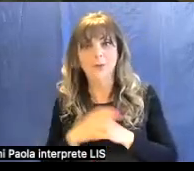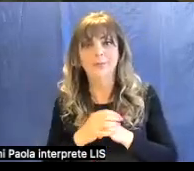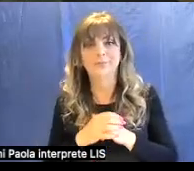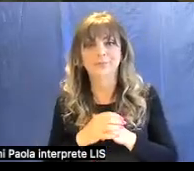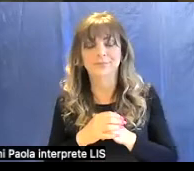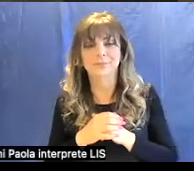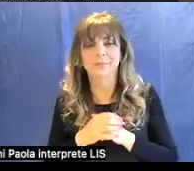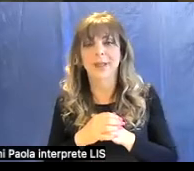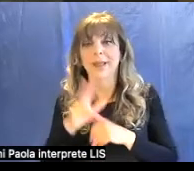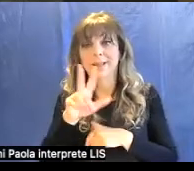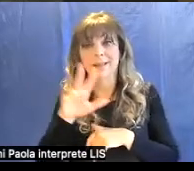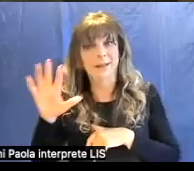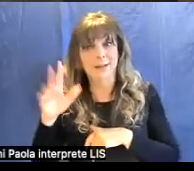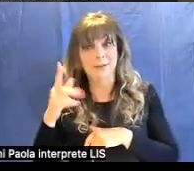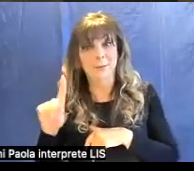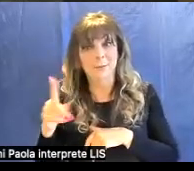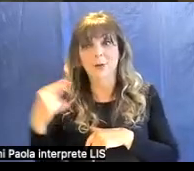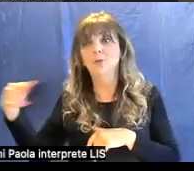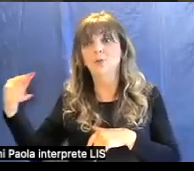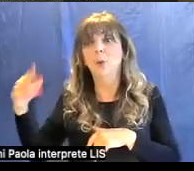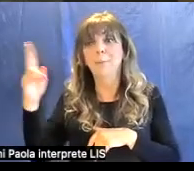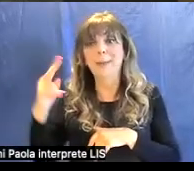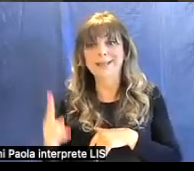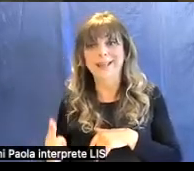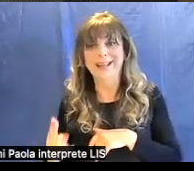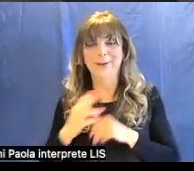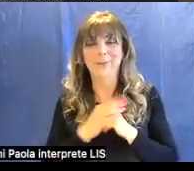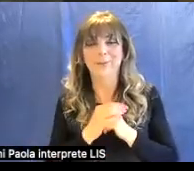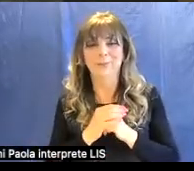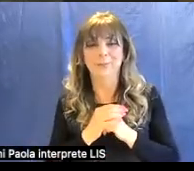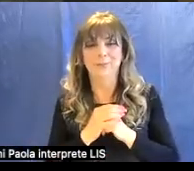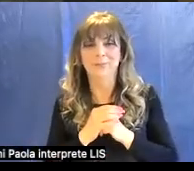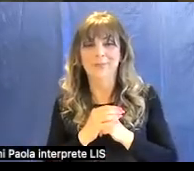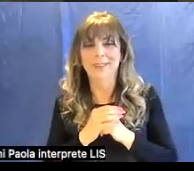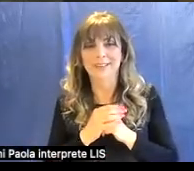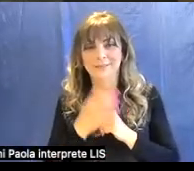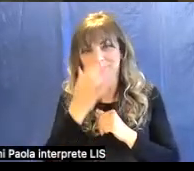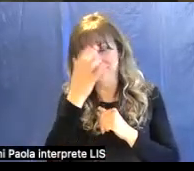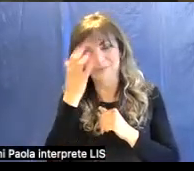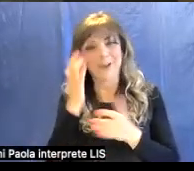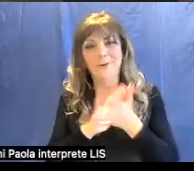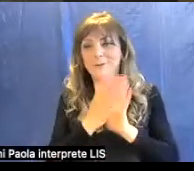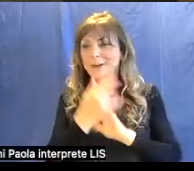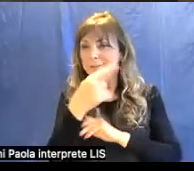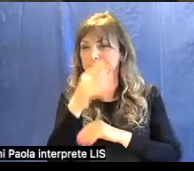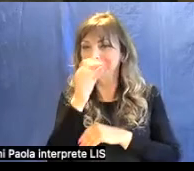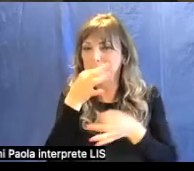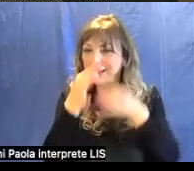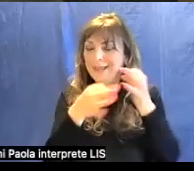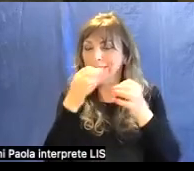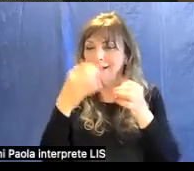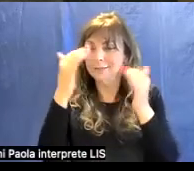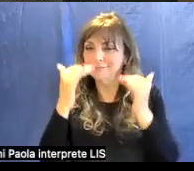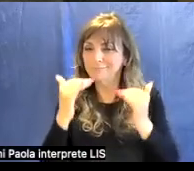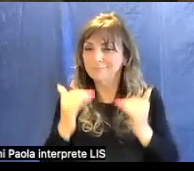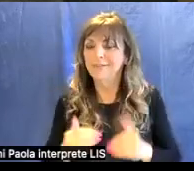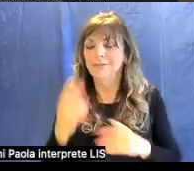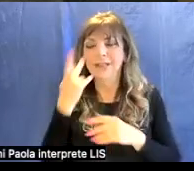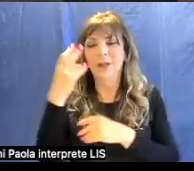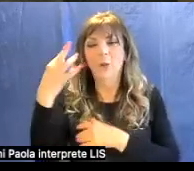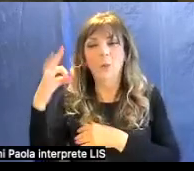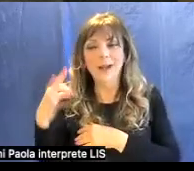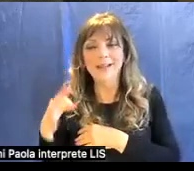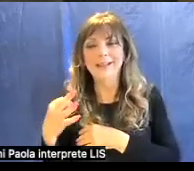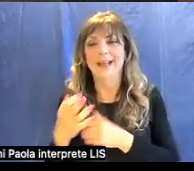e 35 per il suo pennello quindi vedete che la qualità l